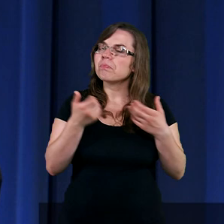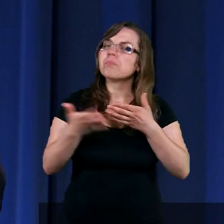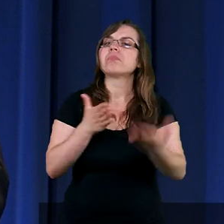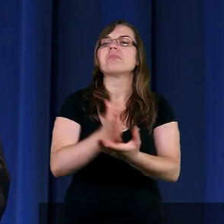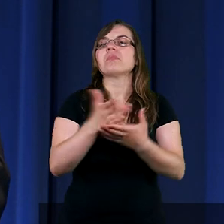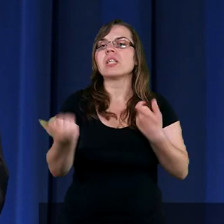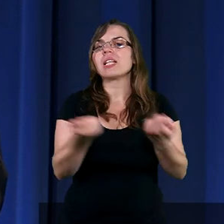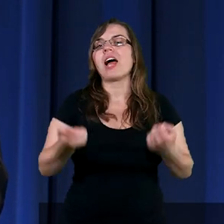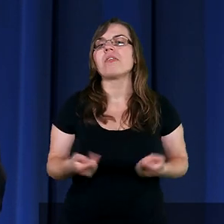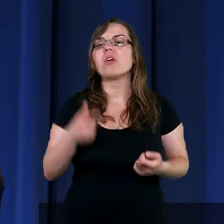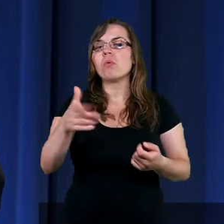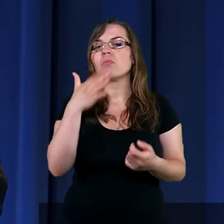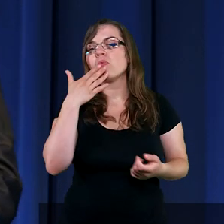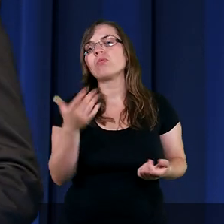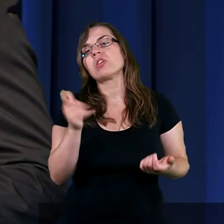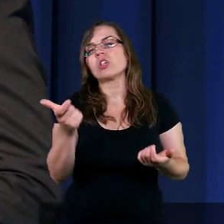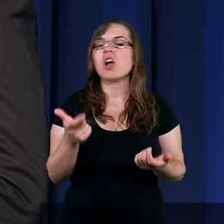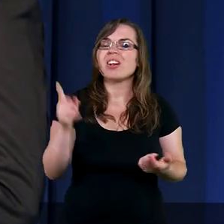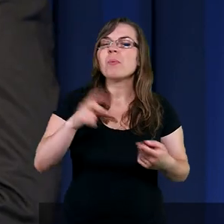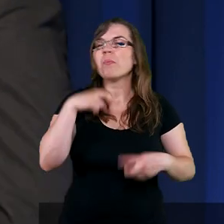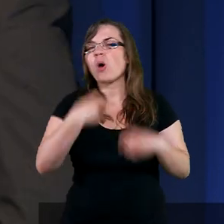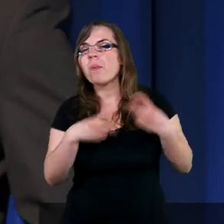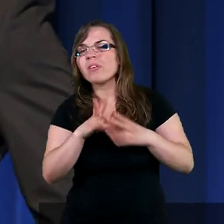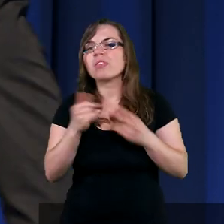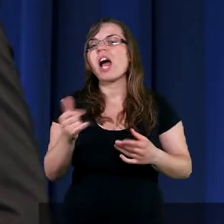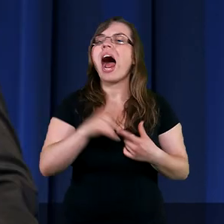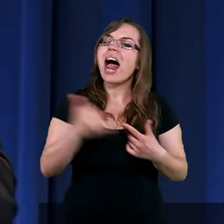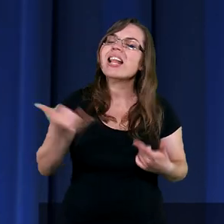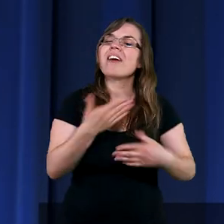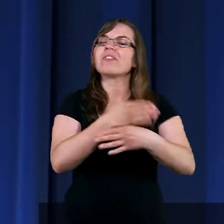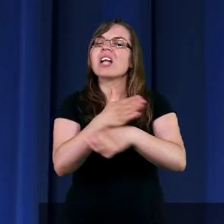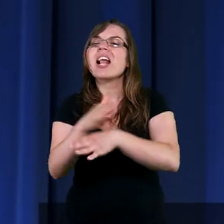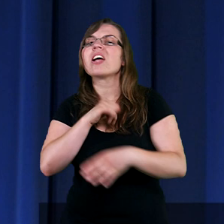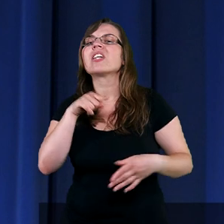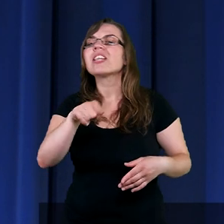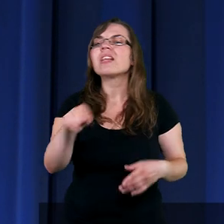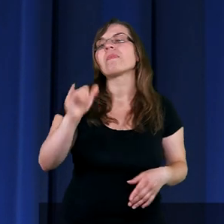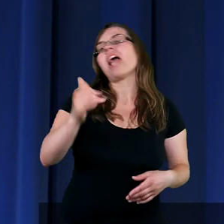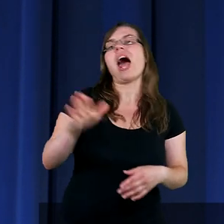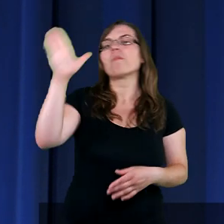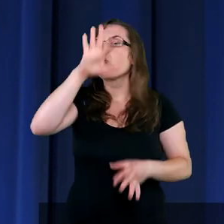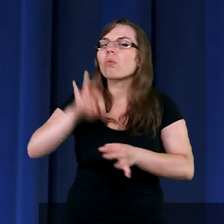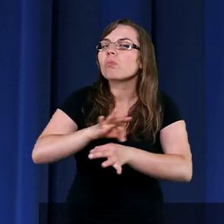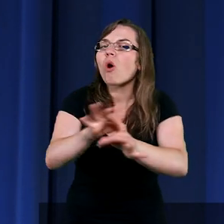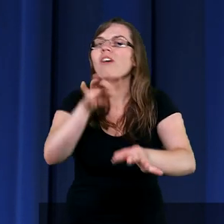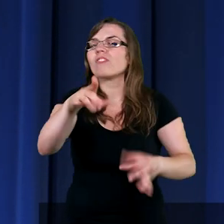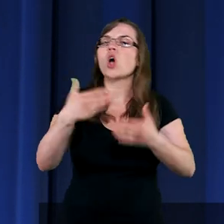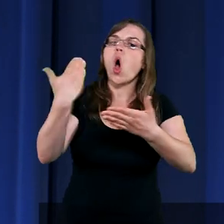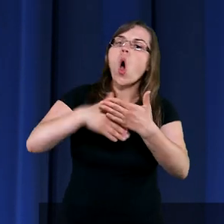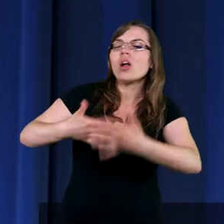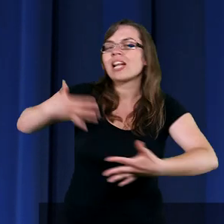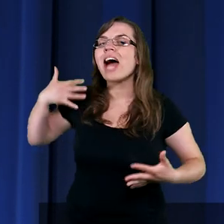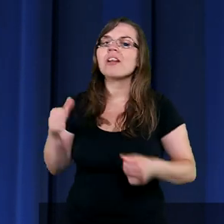pastora dzwoniła, nie może z problemami, ale zawsze dzielić się tym, jak wspaniale Pan Bóg kierował ją w tym ostatnim